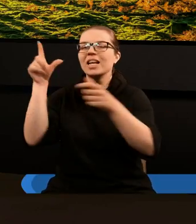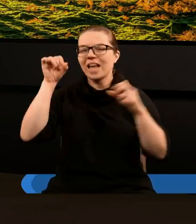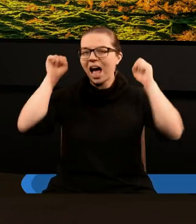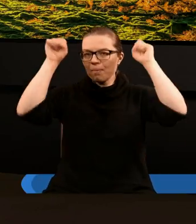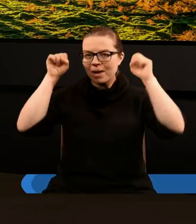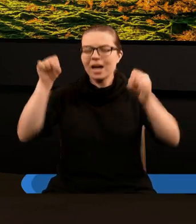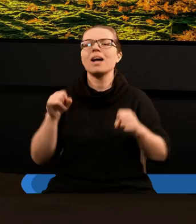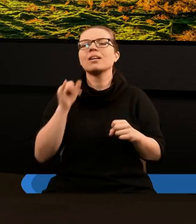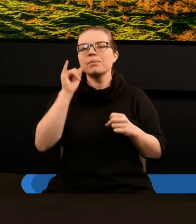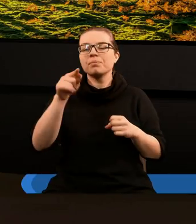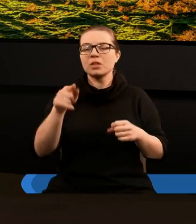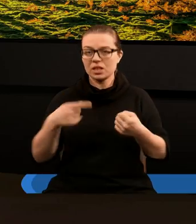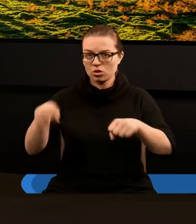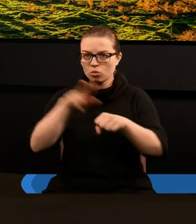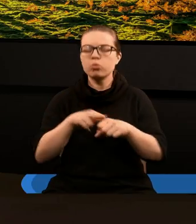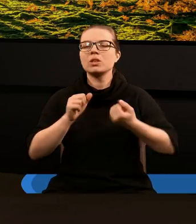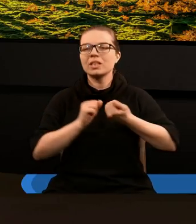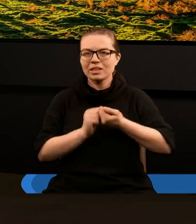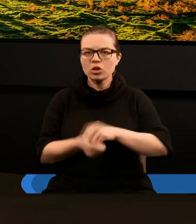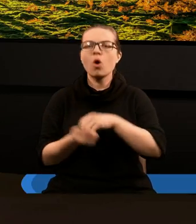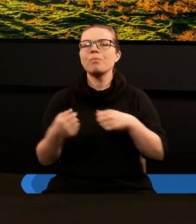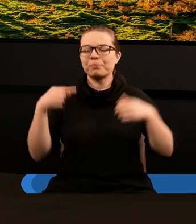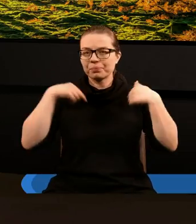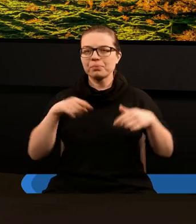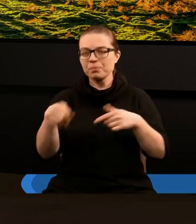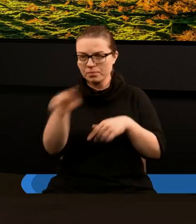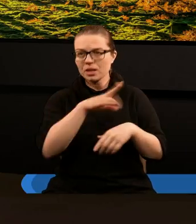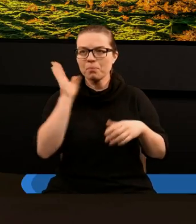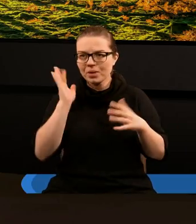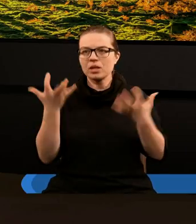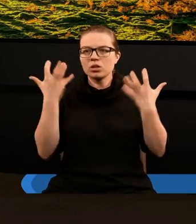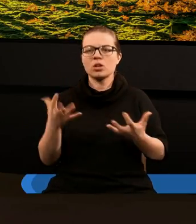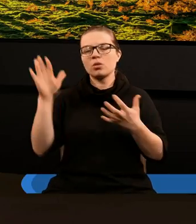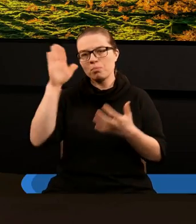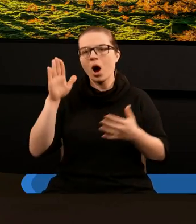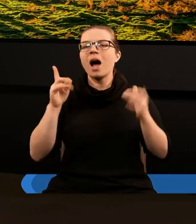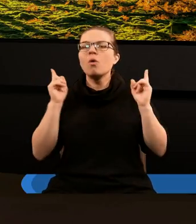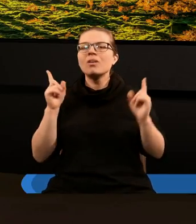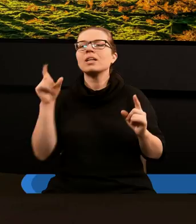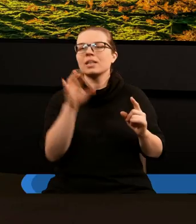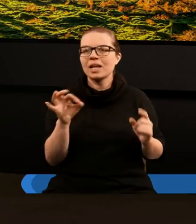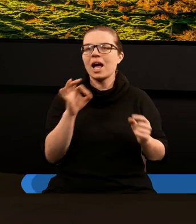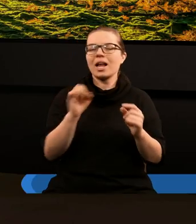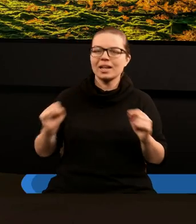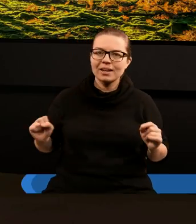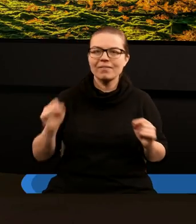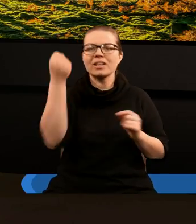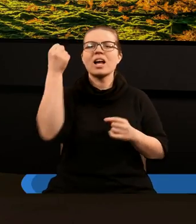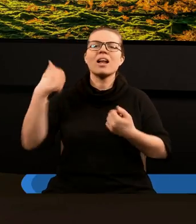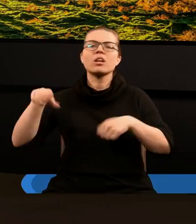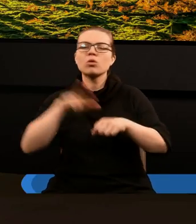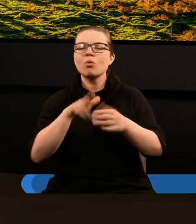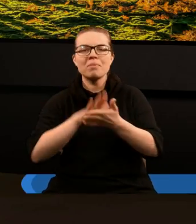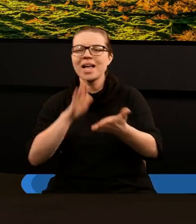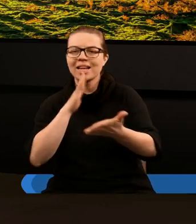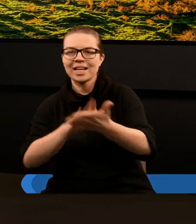On idzie i do tych, którzy są, żeby być tymi, którzy będą przez Boga uważani za bycie, za tych, którzy